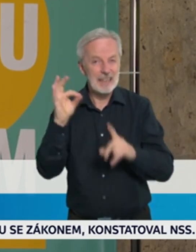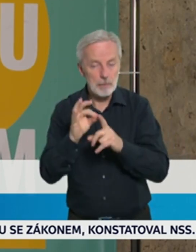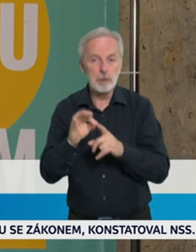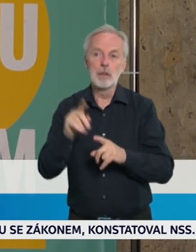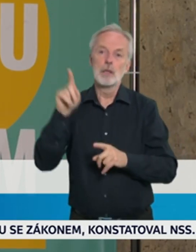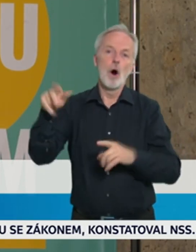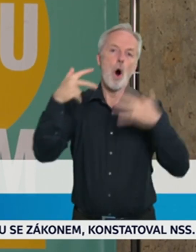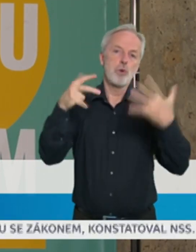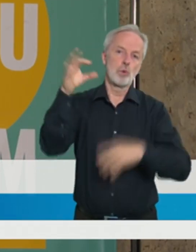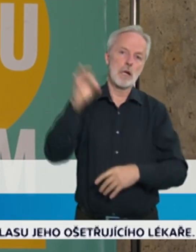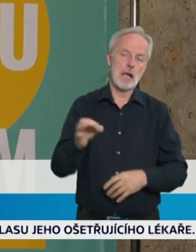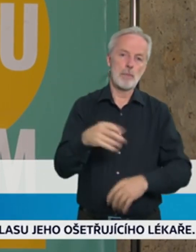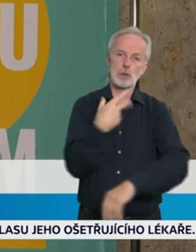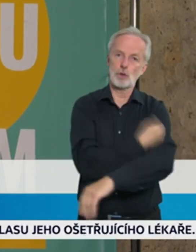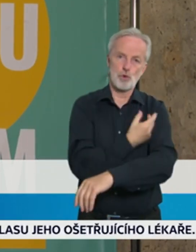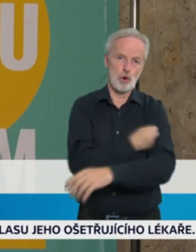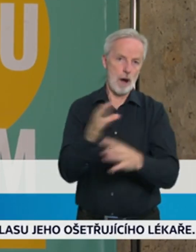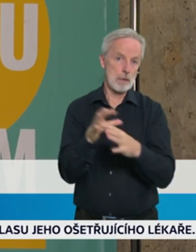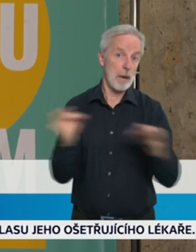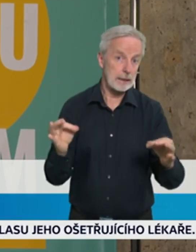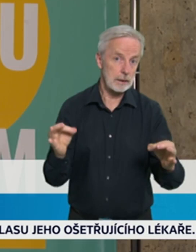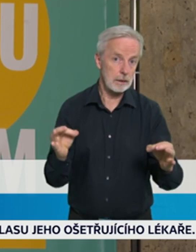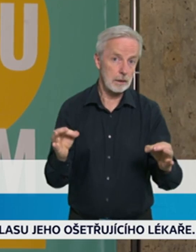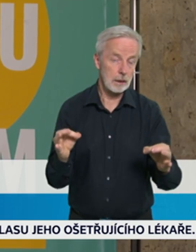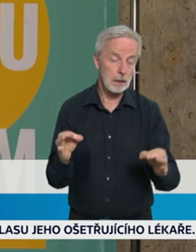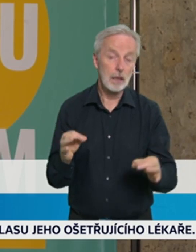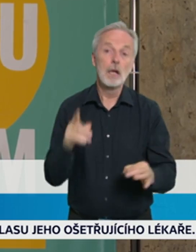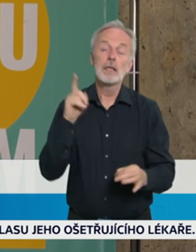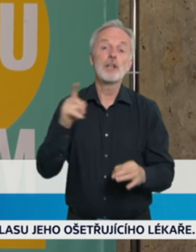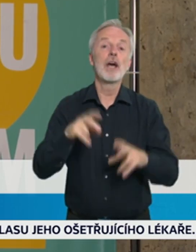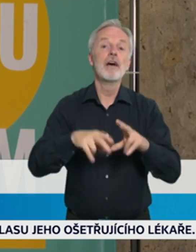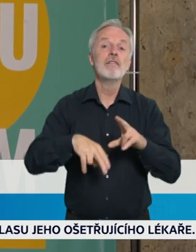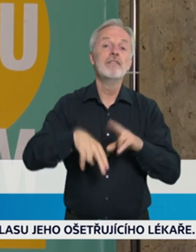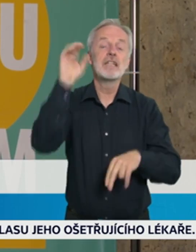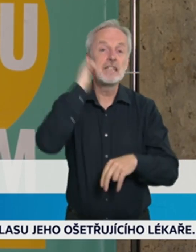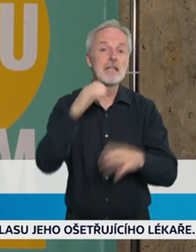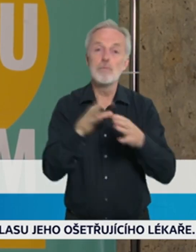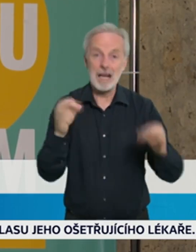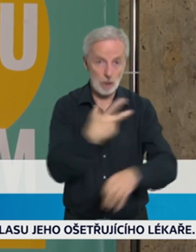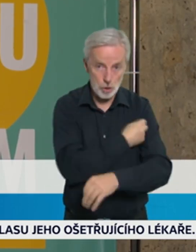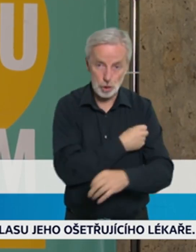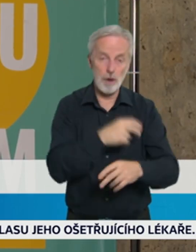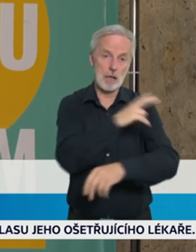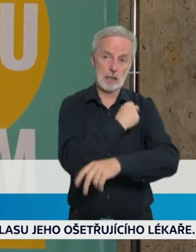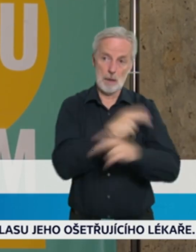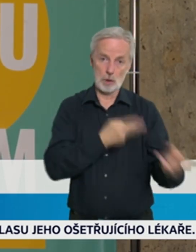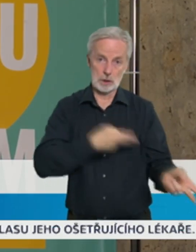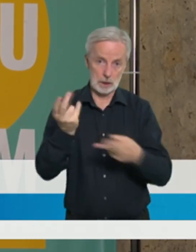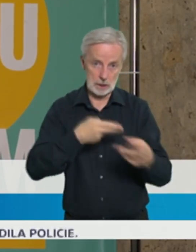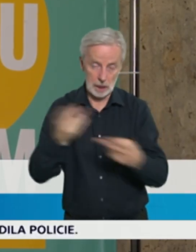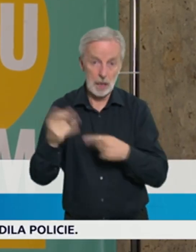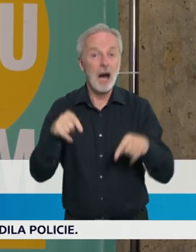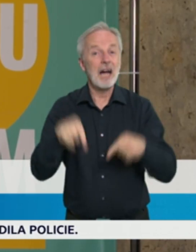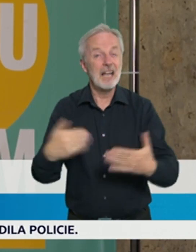neočkováni. To znamená, v nemocnicích končí primárně lidé, kteří jsou neočkováni. A v rámci delta varianty, která je